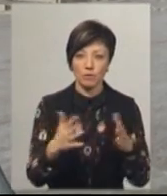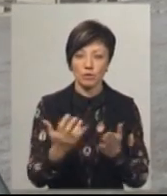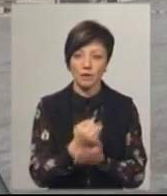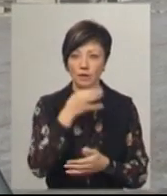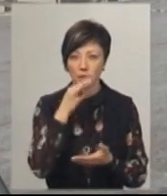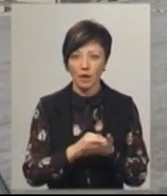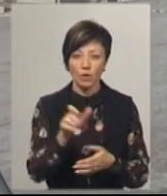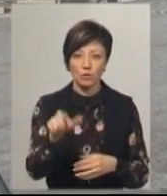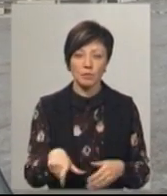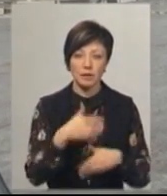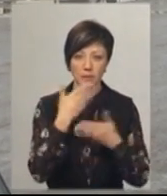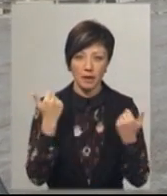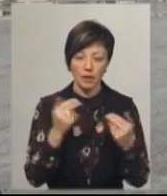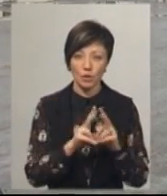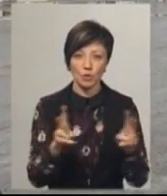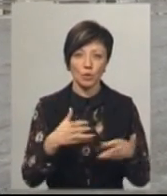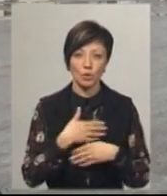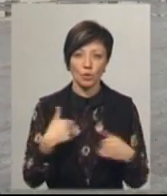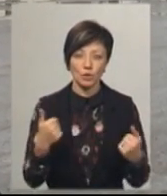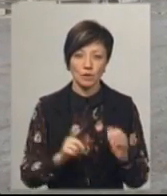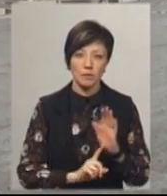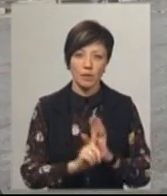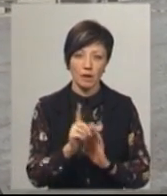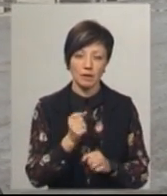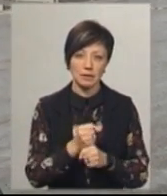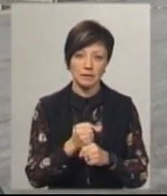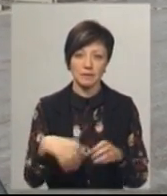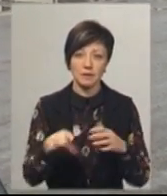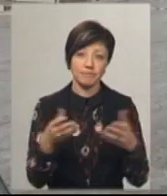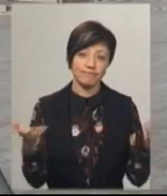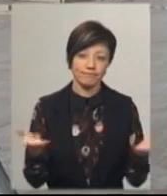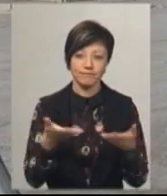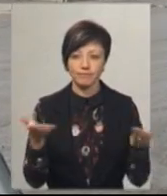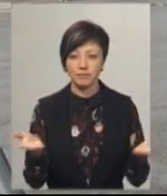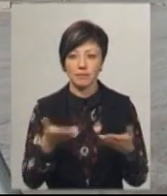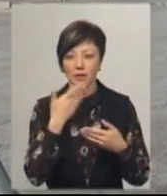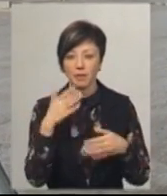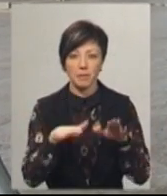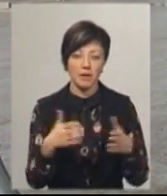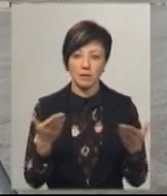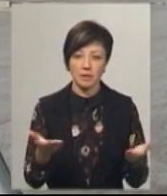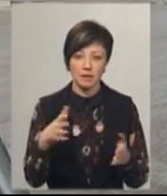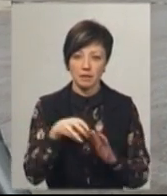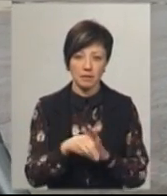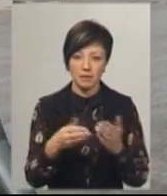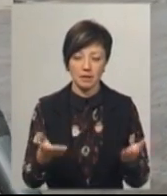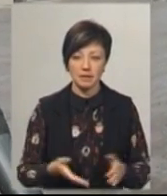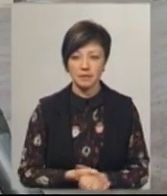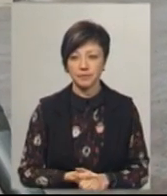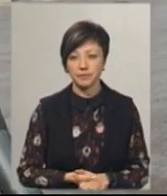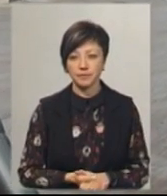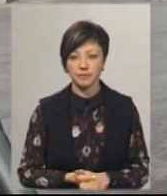відповідальної особи немає. Ніхто не хоче братися, ну всі розводять руками, не на балансі, не на балансі, не на балансі і